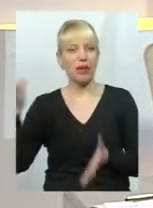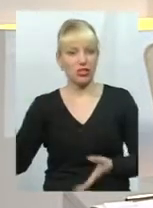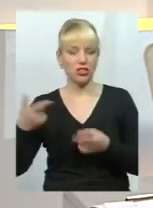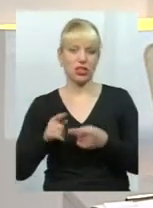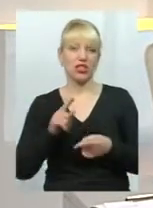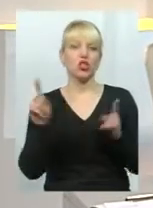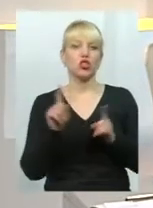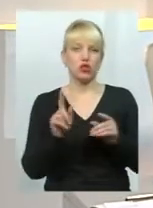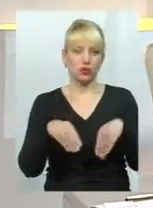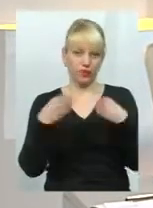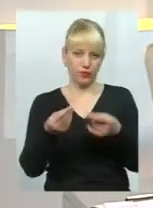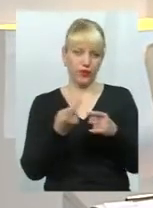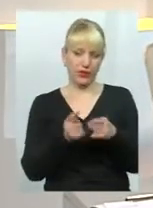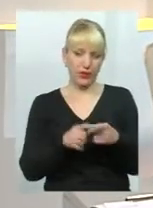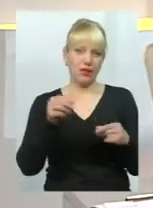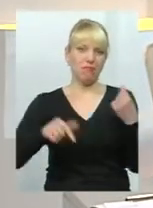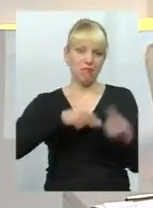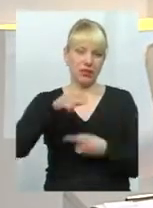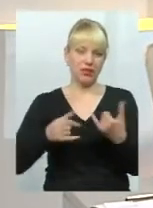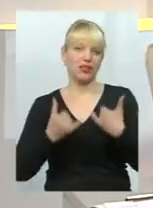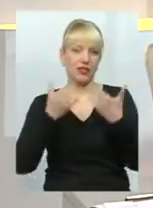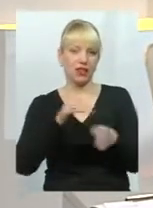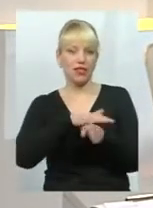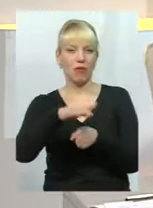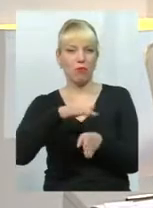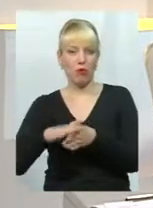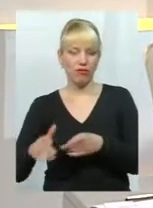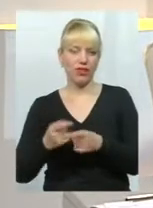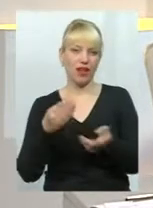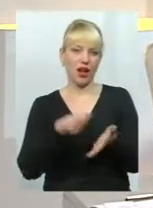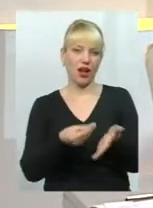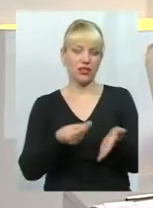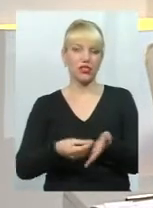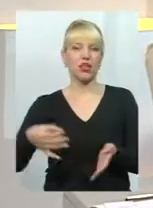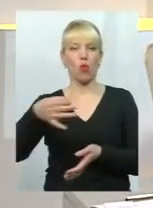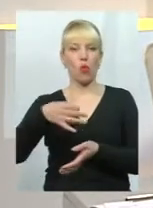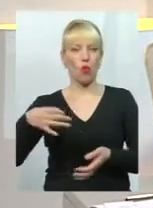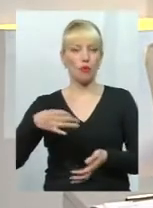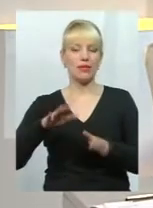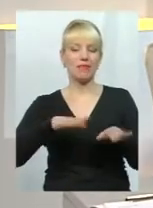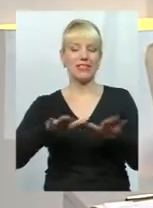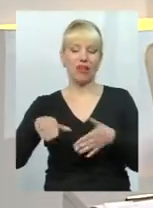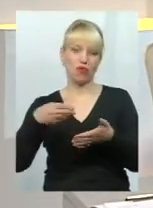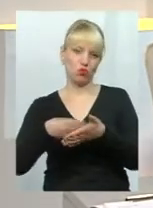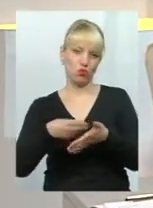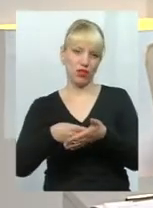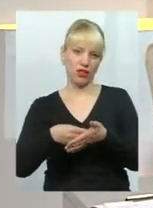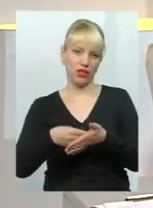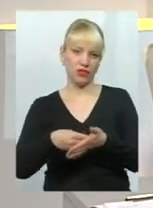дає цей бізнес для наповнення казни області, місцевих бюджетів,